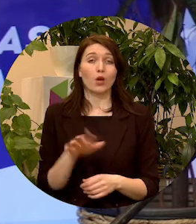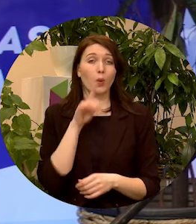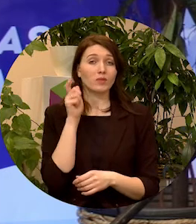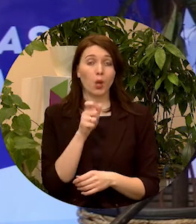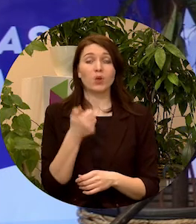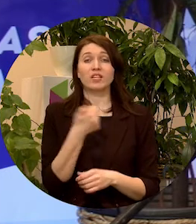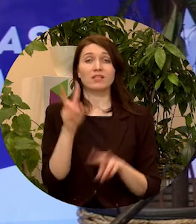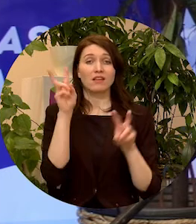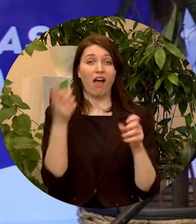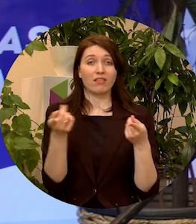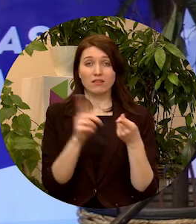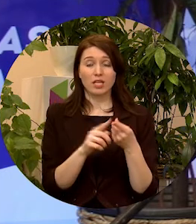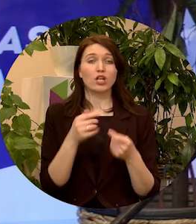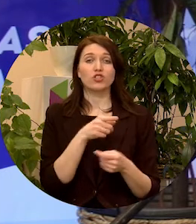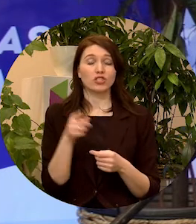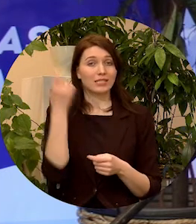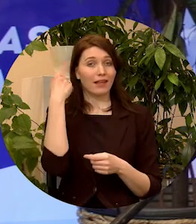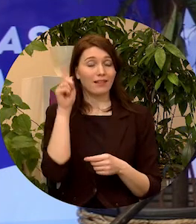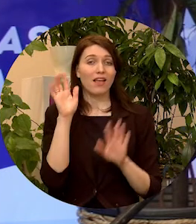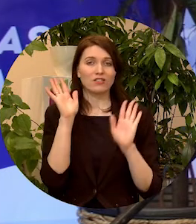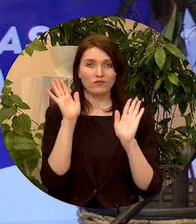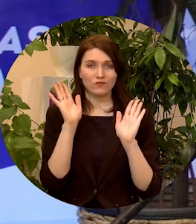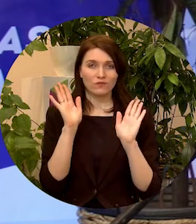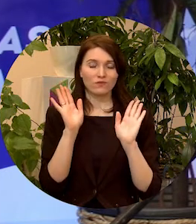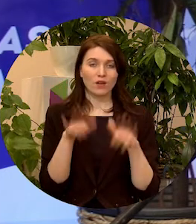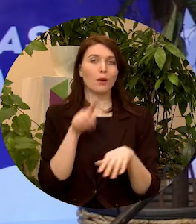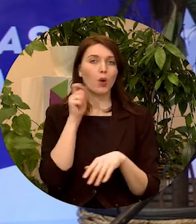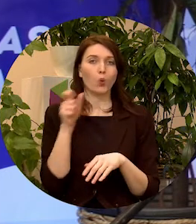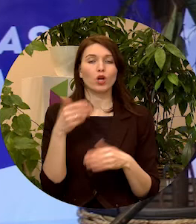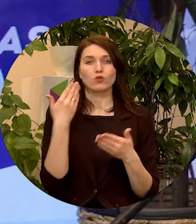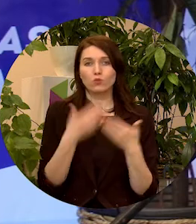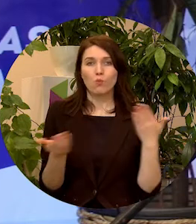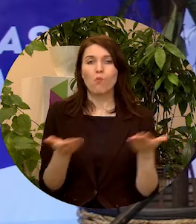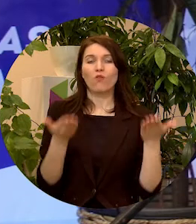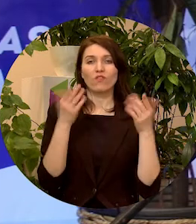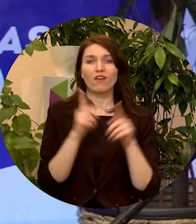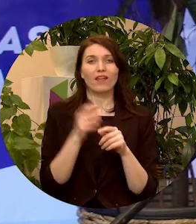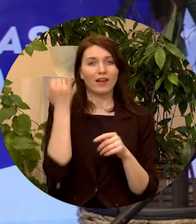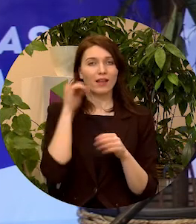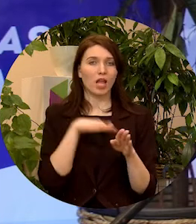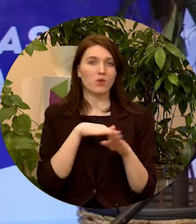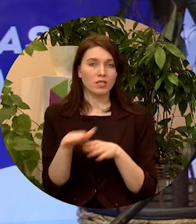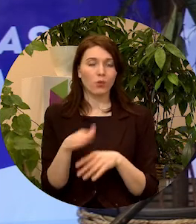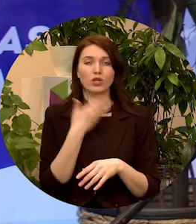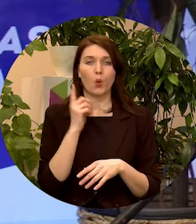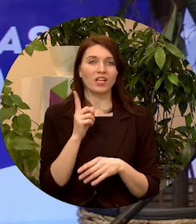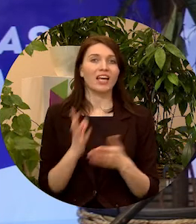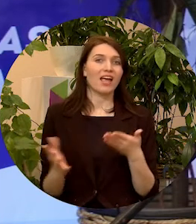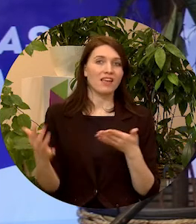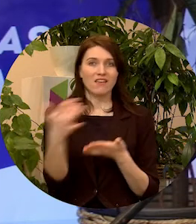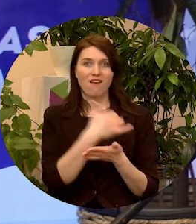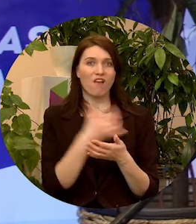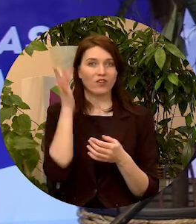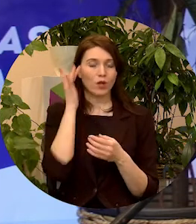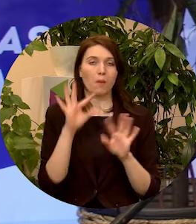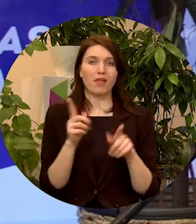jaunatnes gada kontekstā, mēs šīs idejas varam jauniešus motivēt arī uz ideju īstenošanu, ne tikai ievākt viņu